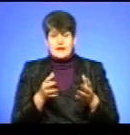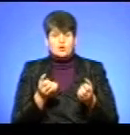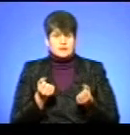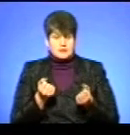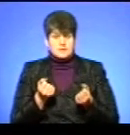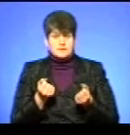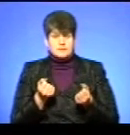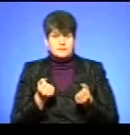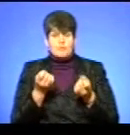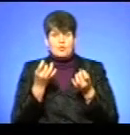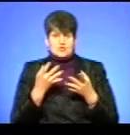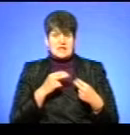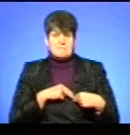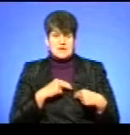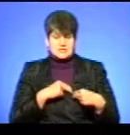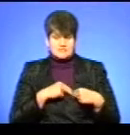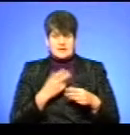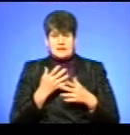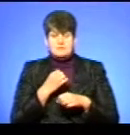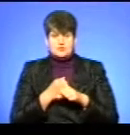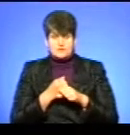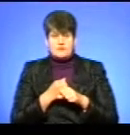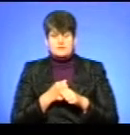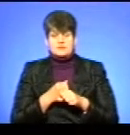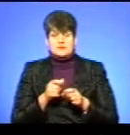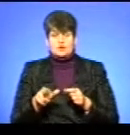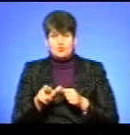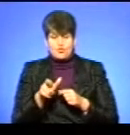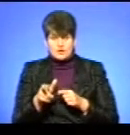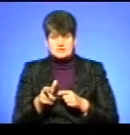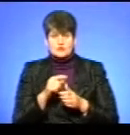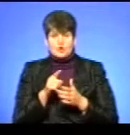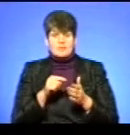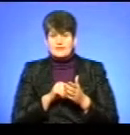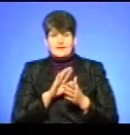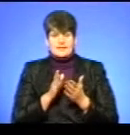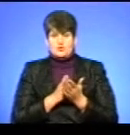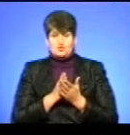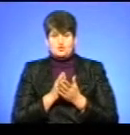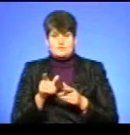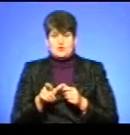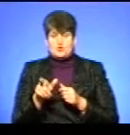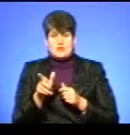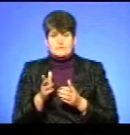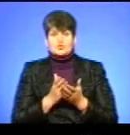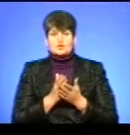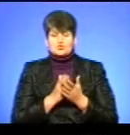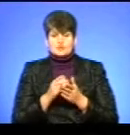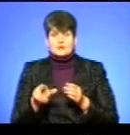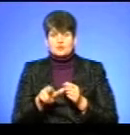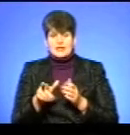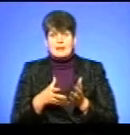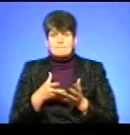простий працівник, який працював і заробляв на дорозі ці кошти, то питання не до служби доріг. Який чинок склалася? платить